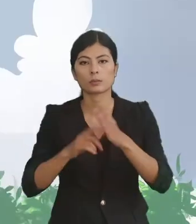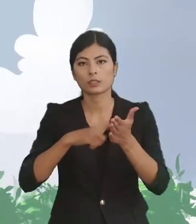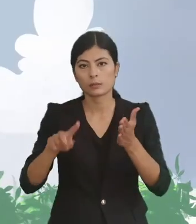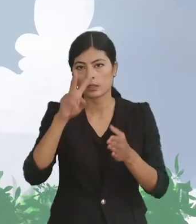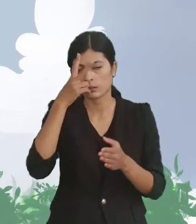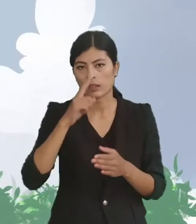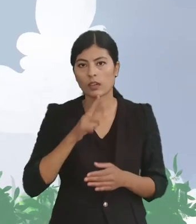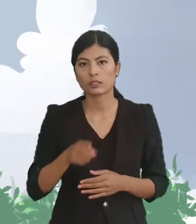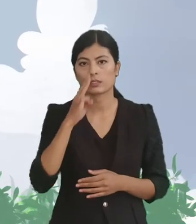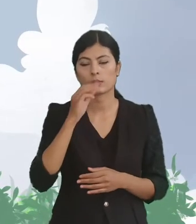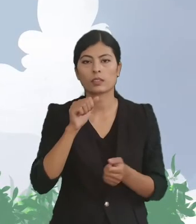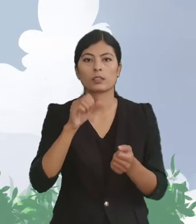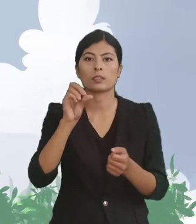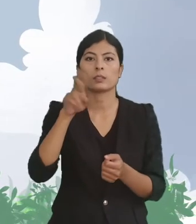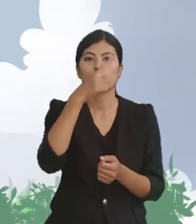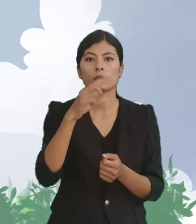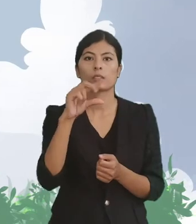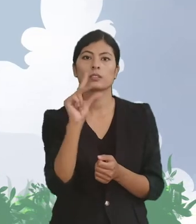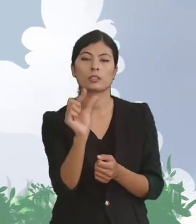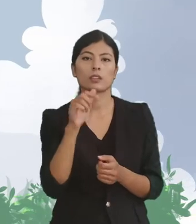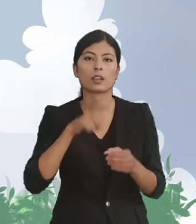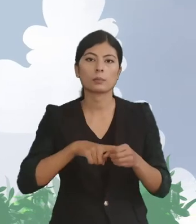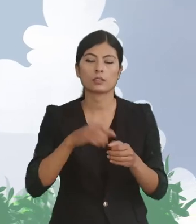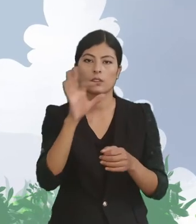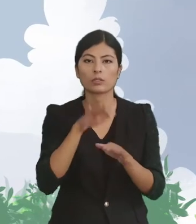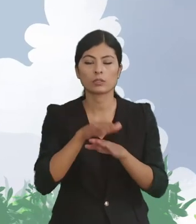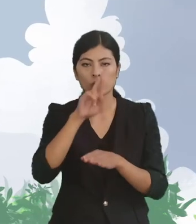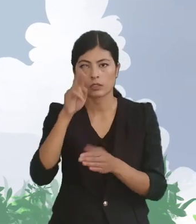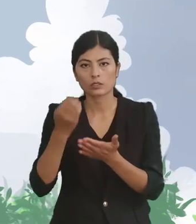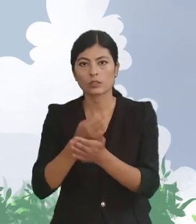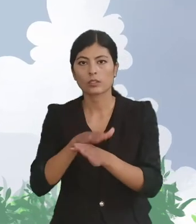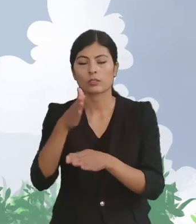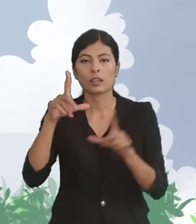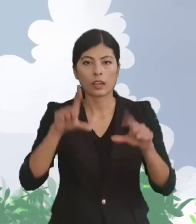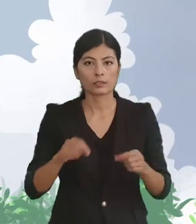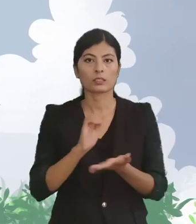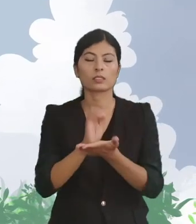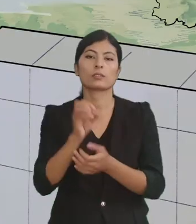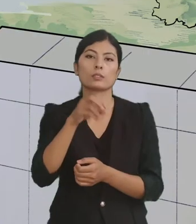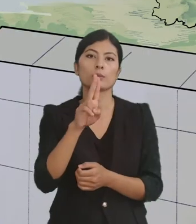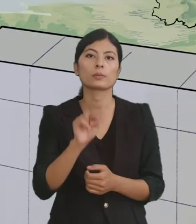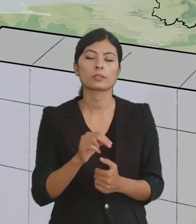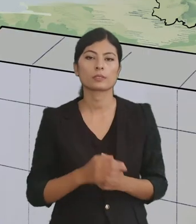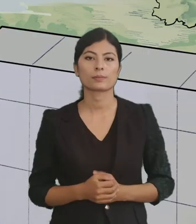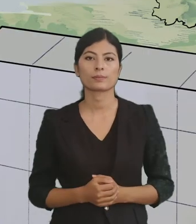आदेसमा प्रिशन प्रणालीमा आबद निकाये रवसास्ता हरुले आबसेक सेवा उपलब्द गरोनु पर्दछा